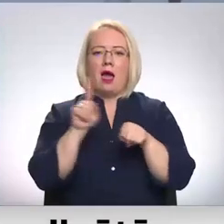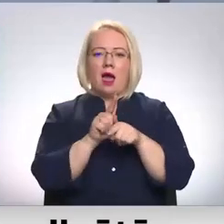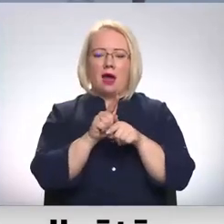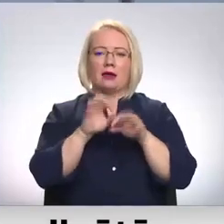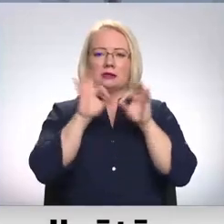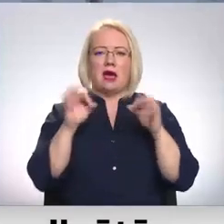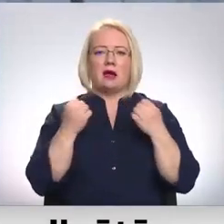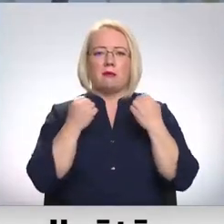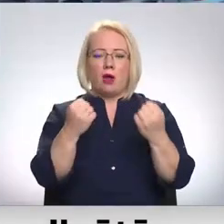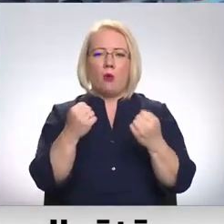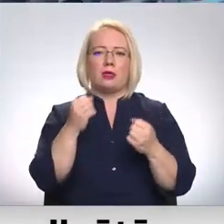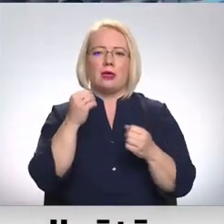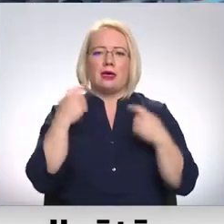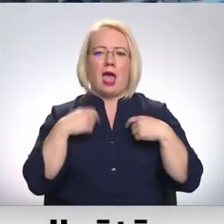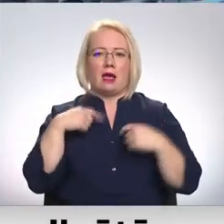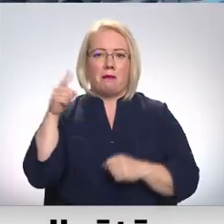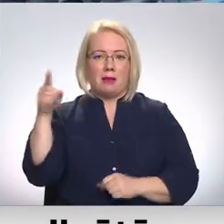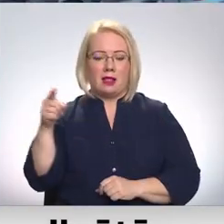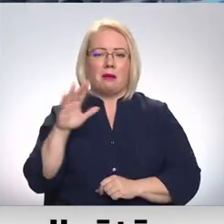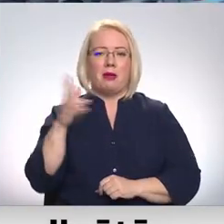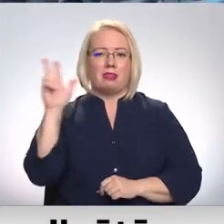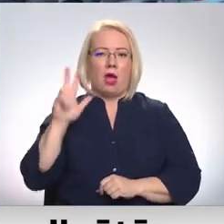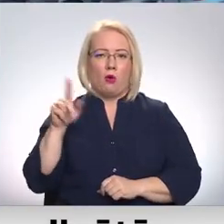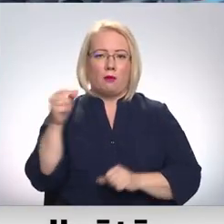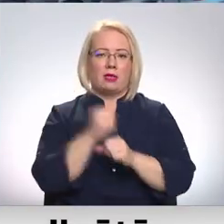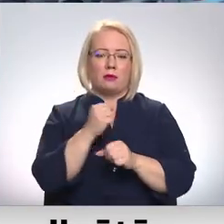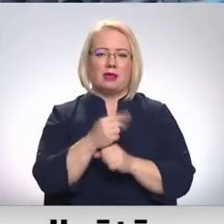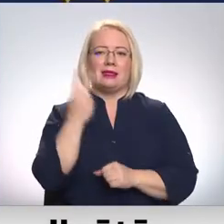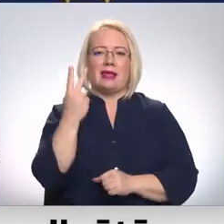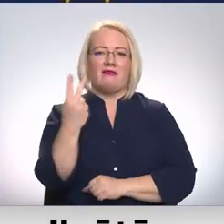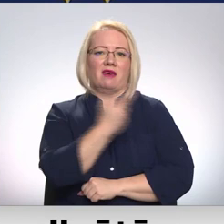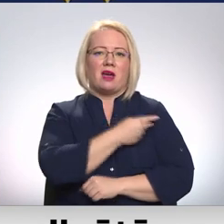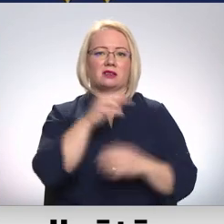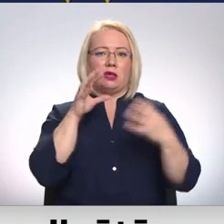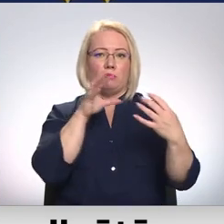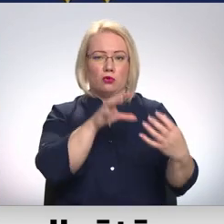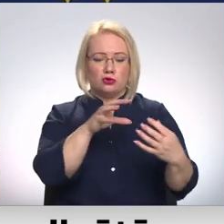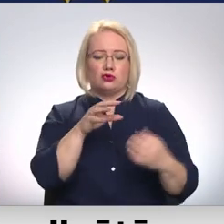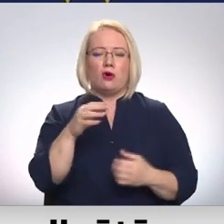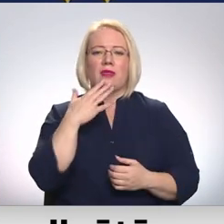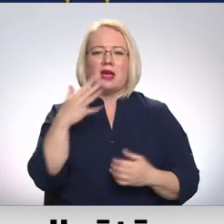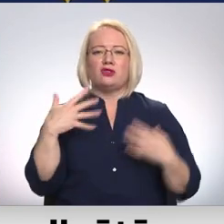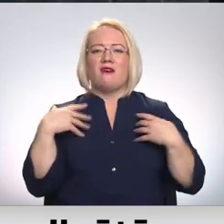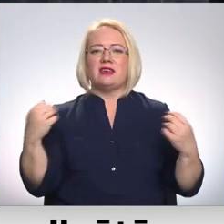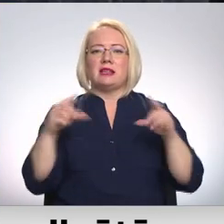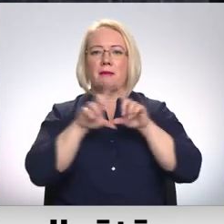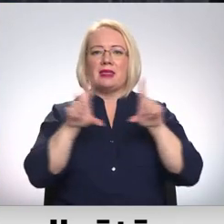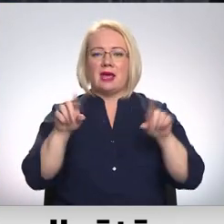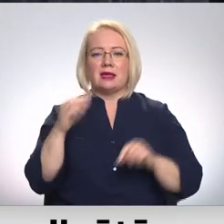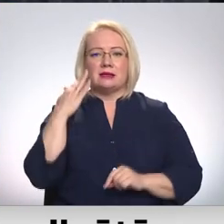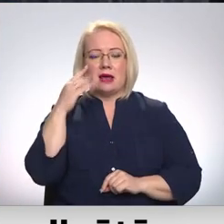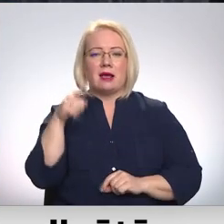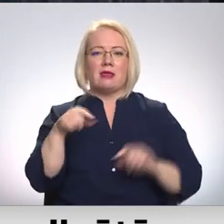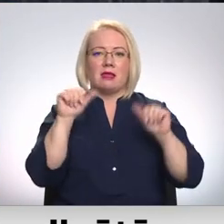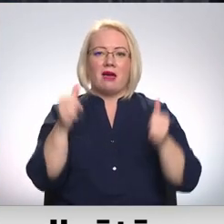sēt sācis arī Jēkapilī. Savukārt Daugavpilī darbojas divi vakcīnbusi. Nacionālajā veselības dienas tā cer, ka šādā